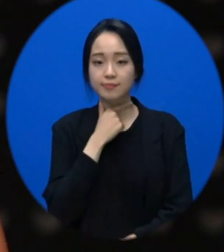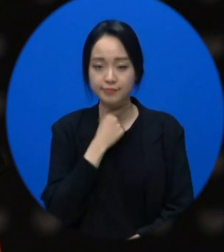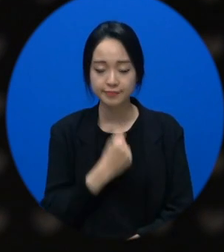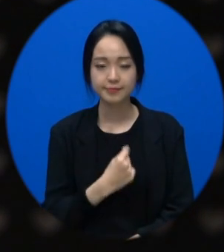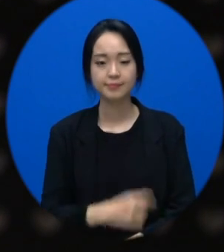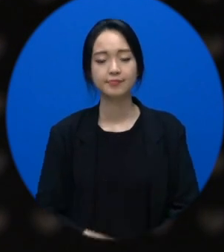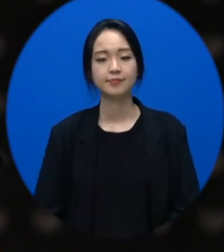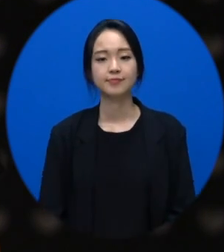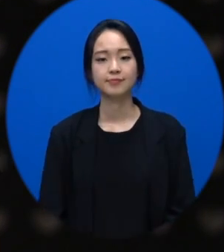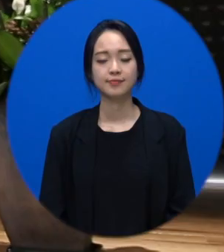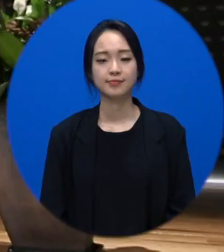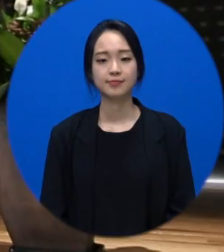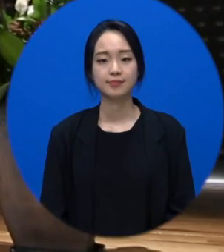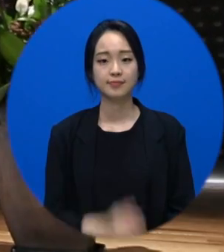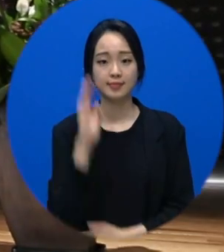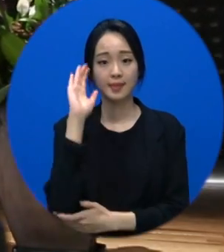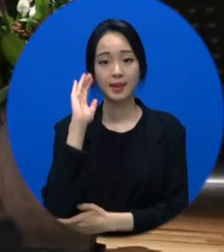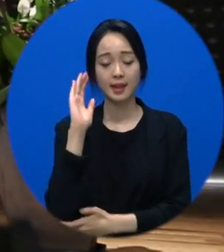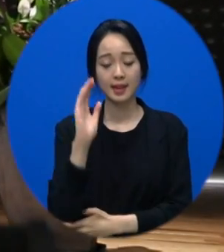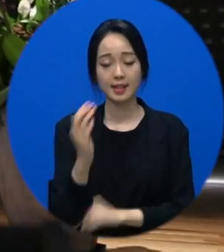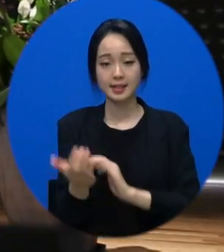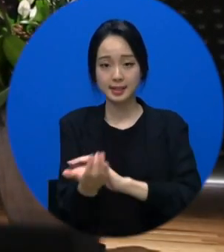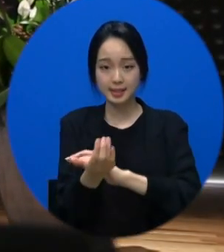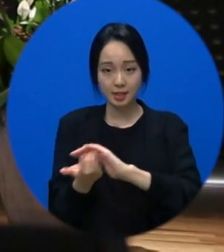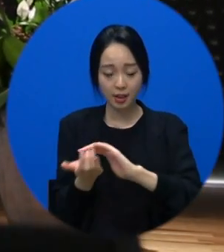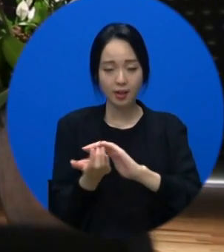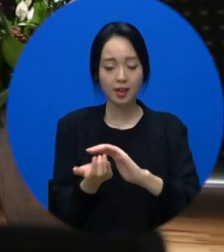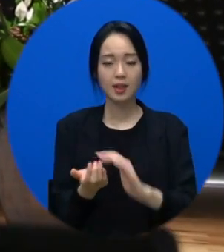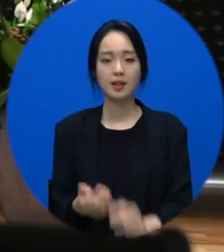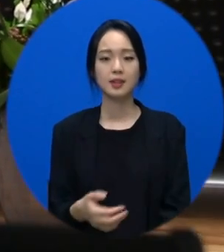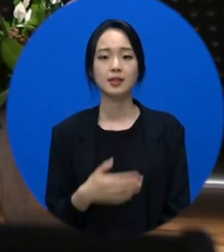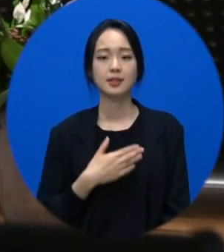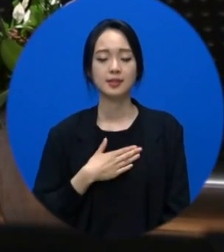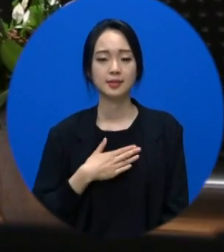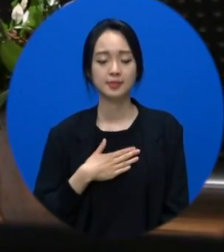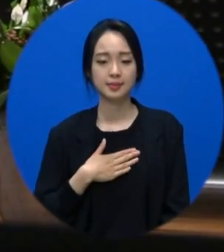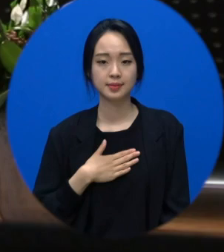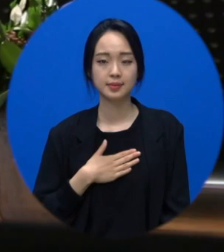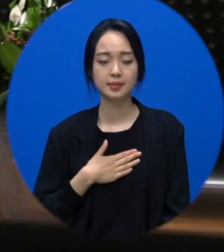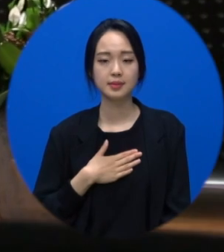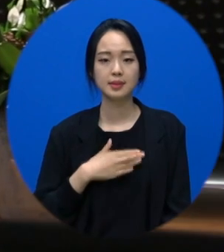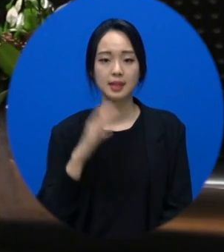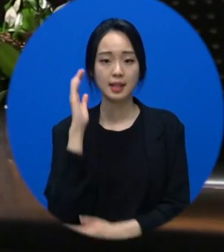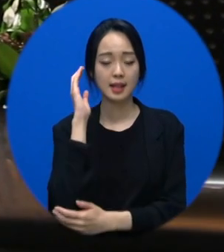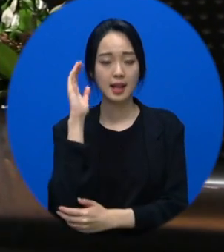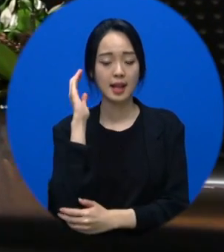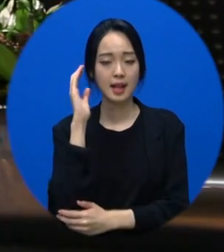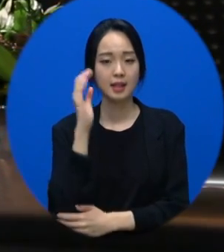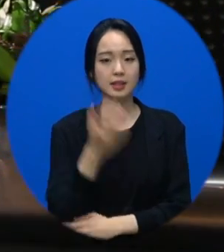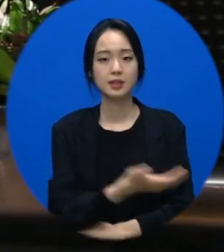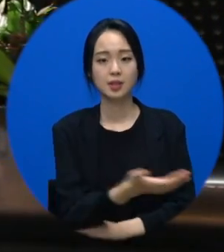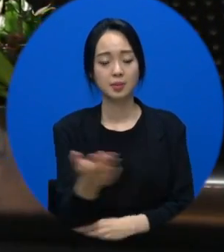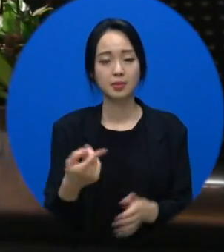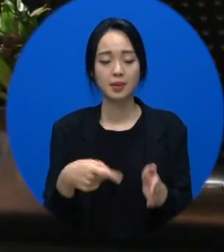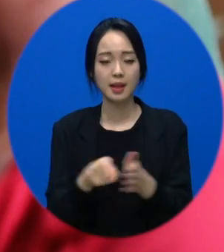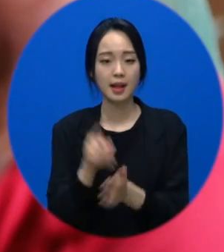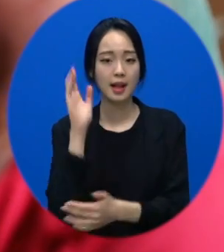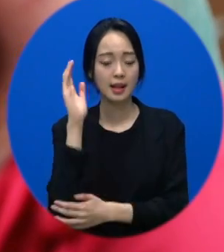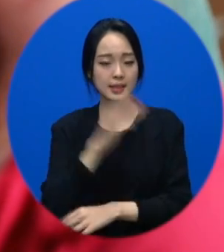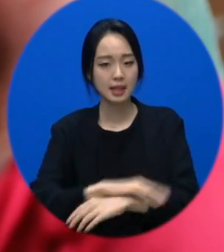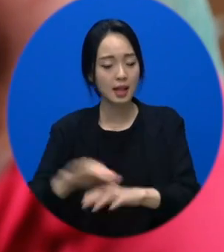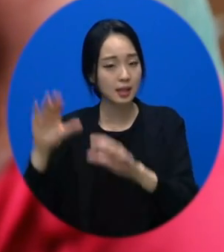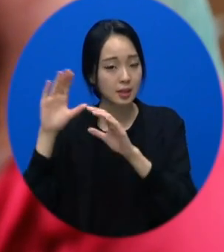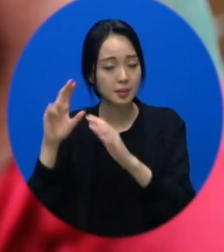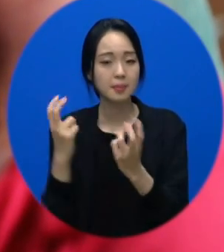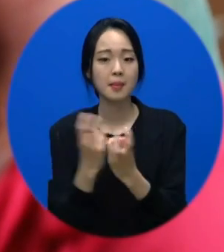본격적으로 이야기하기 전에 제가 강연을 하는 사람으로서 강연 알차게 듣는 방법 한 세 가지만 좀 말씀드려볼게요. 이미